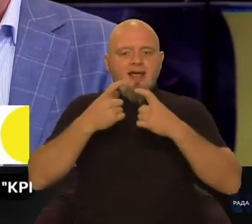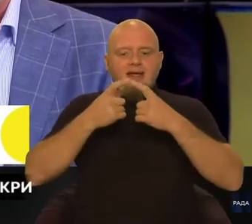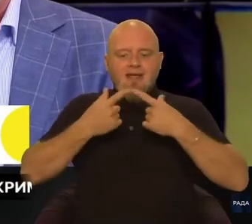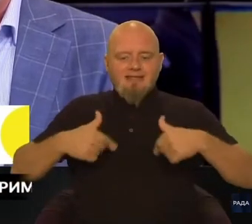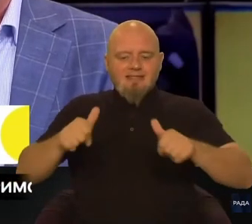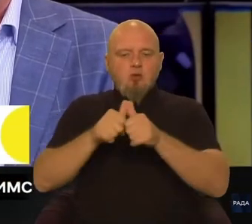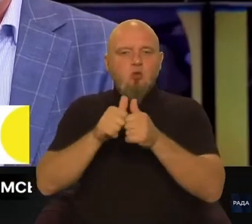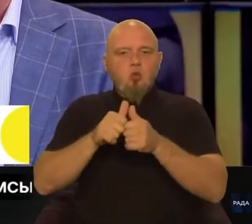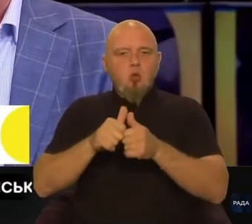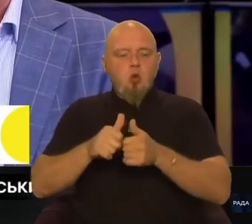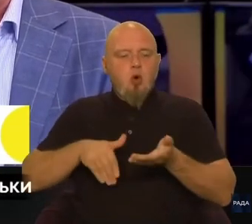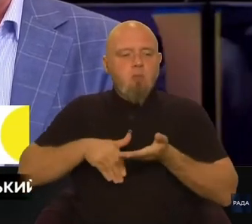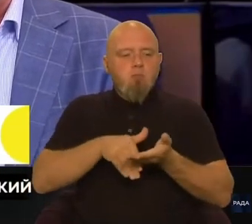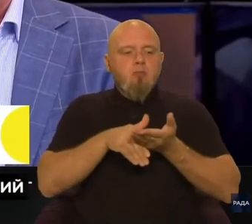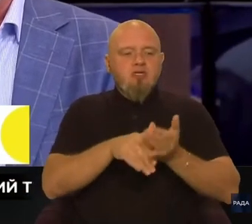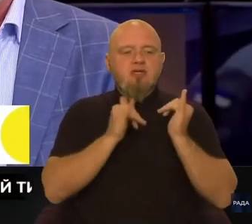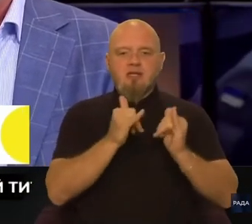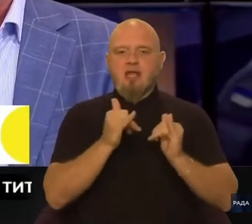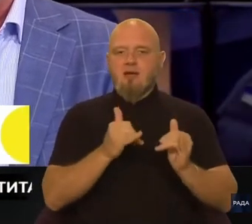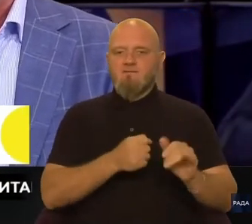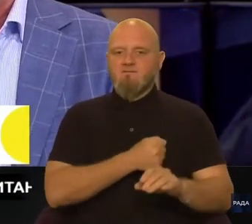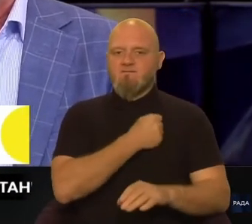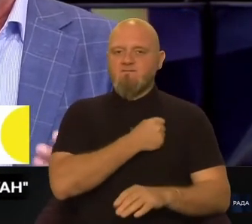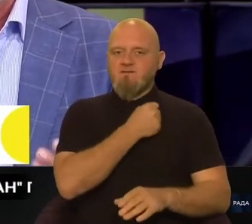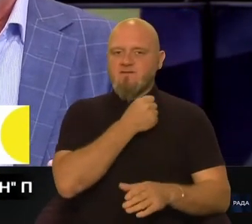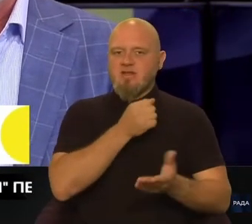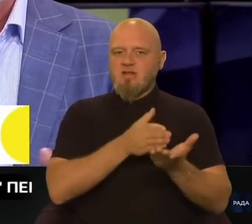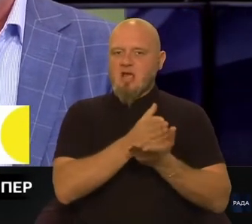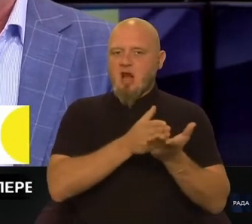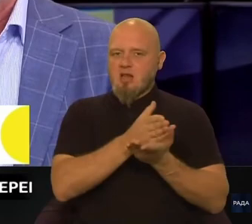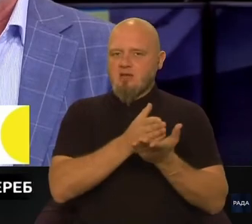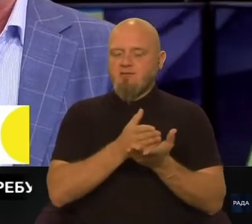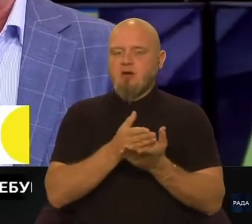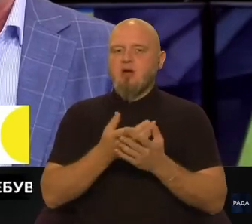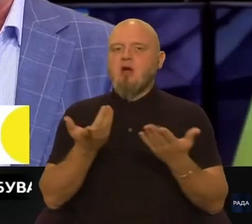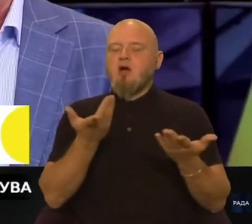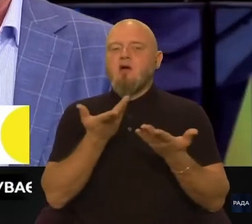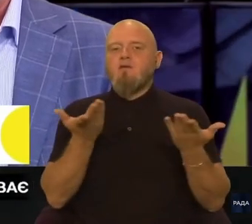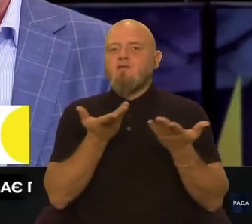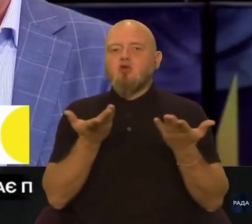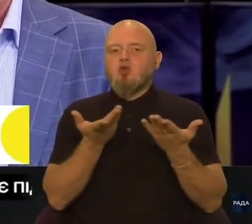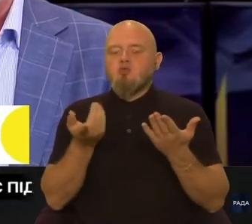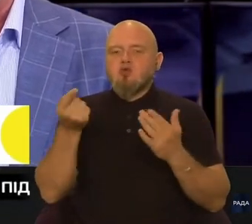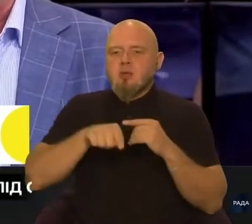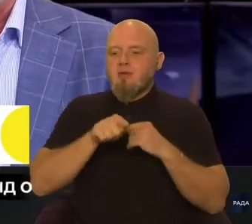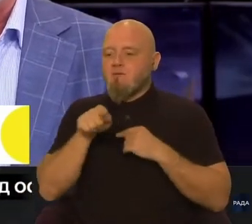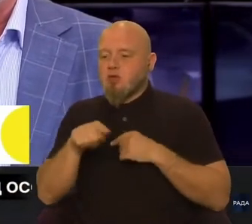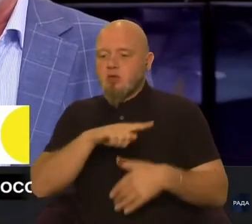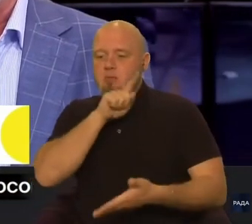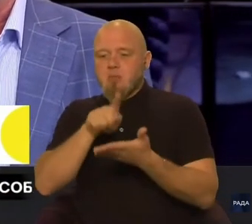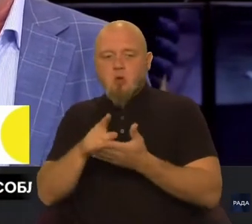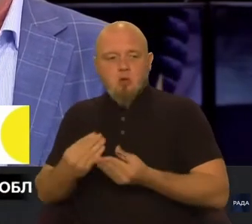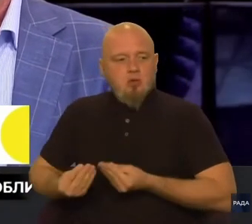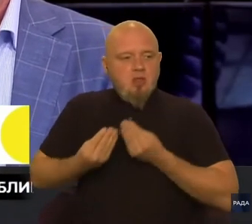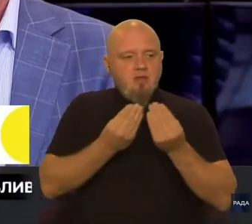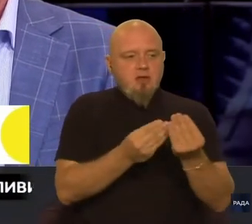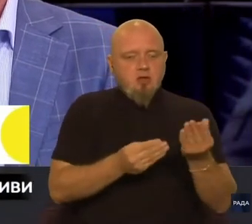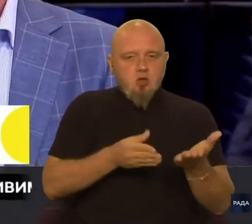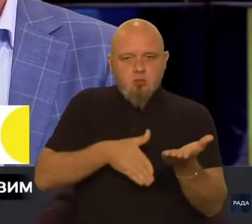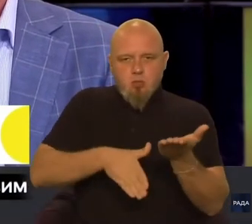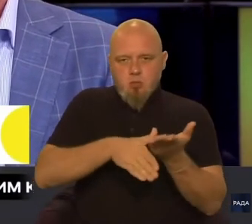помічників для ветеранів? В чому саме вони мають надавати допомогу ветеранам війни?